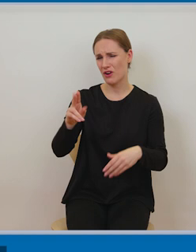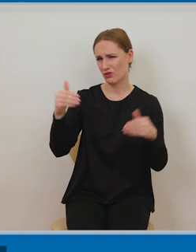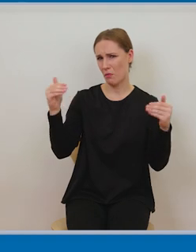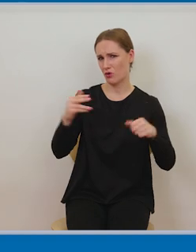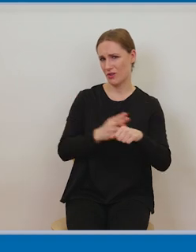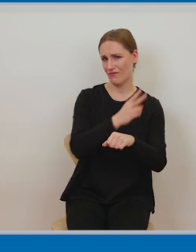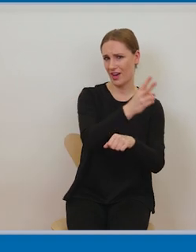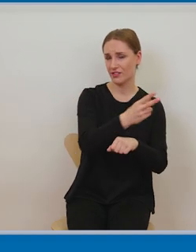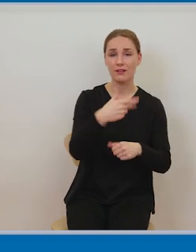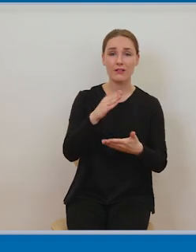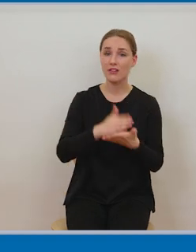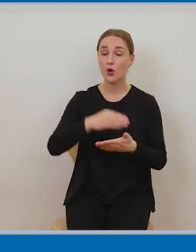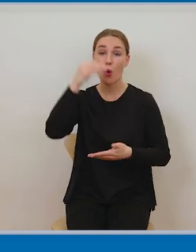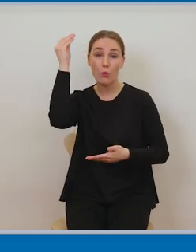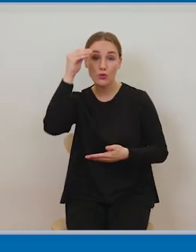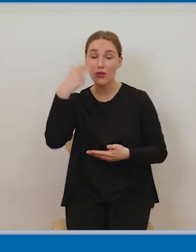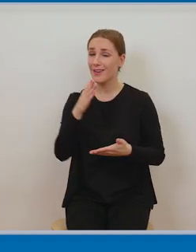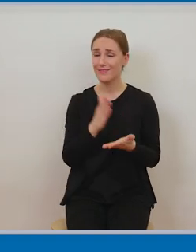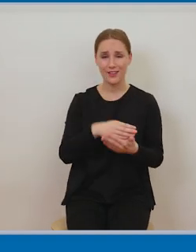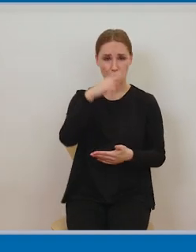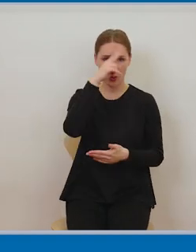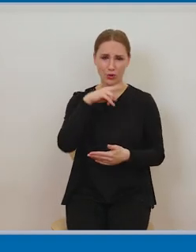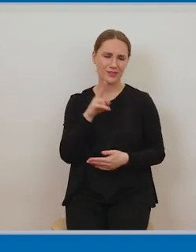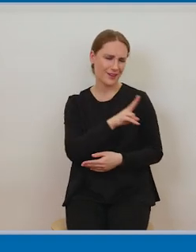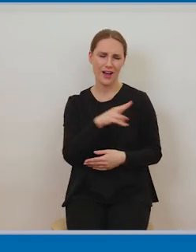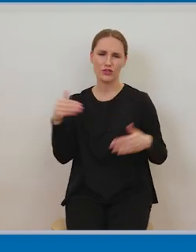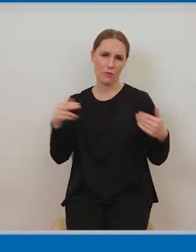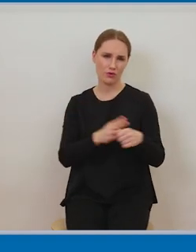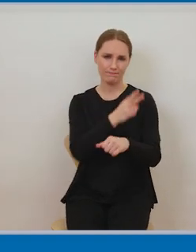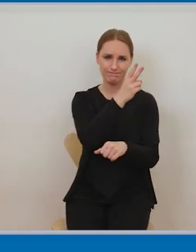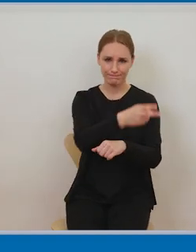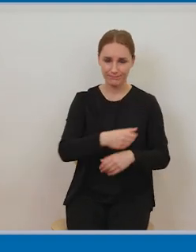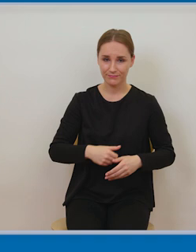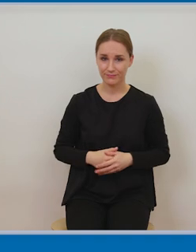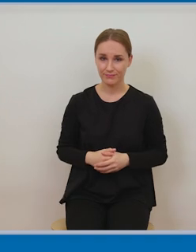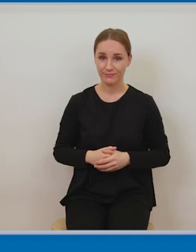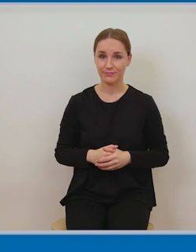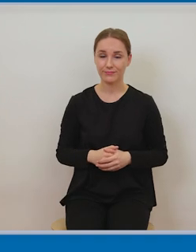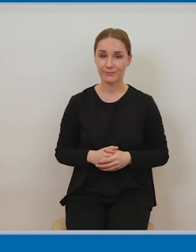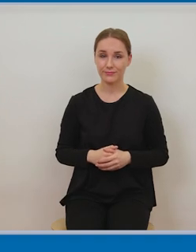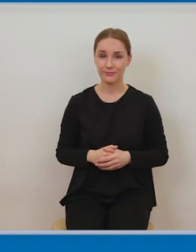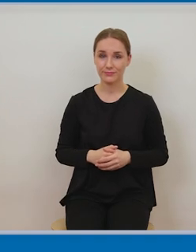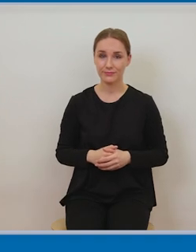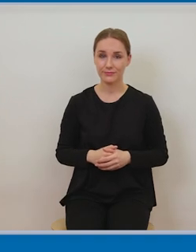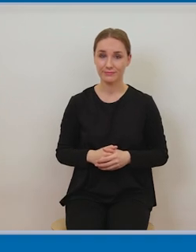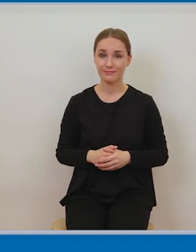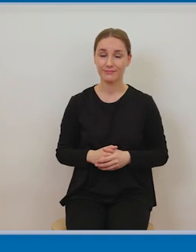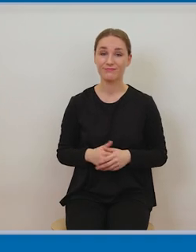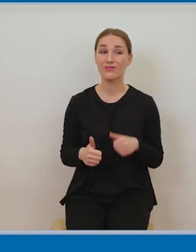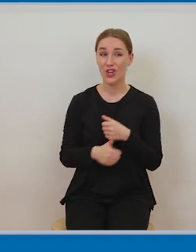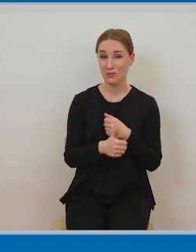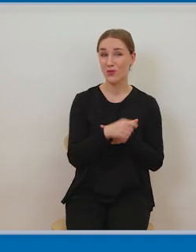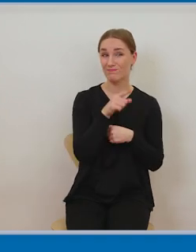wszystkie osoby. I ta okoliczność została sklasyfikowana jednak jako naruszenie